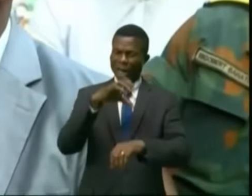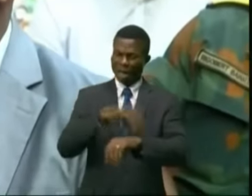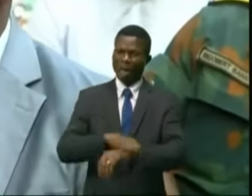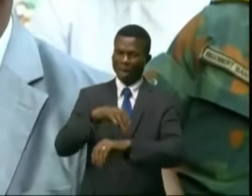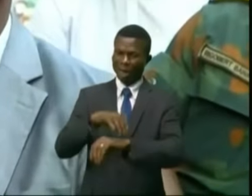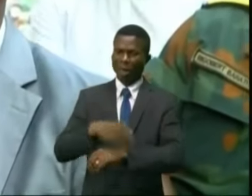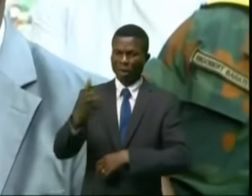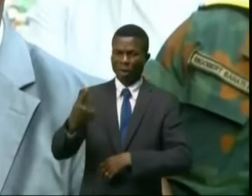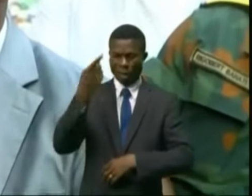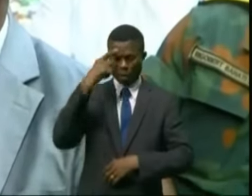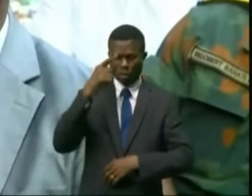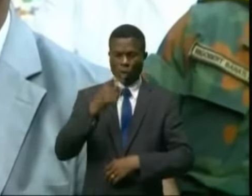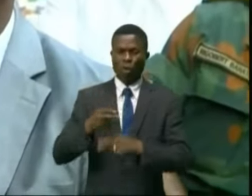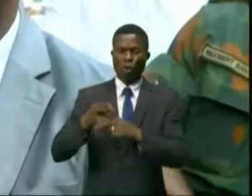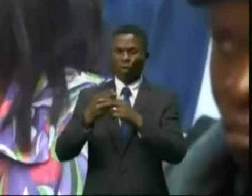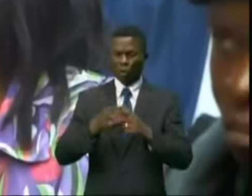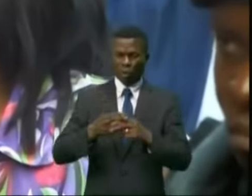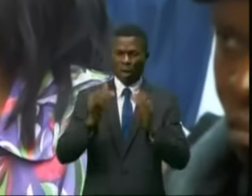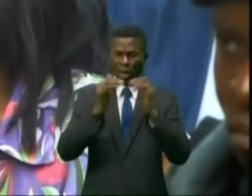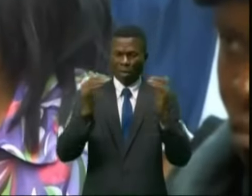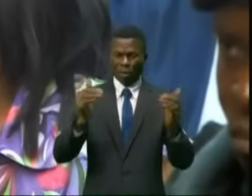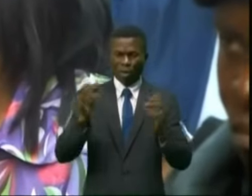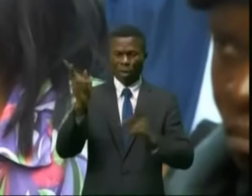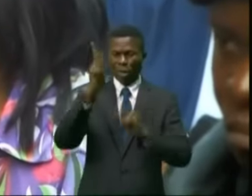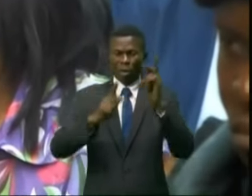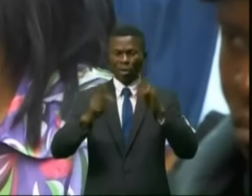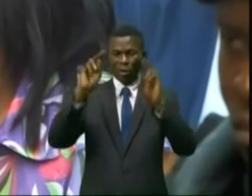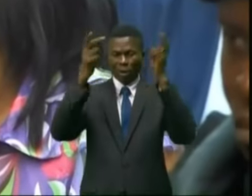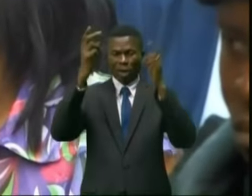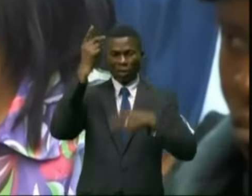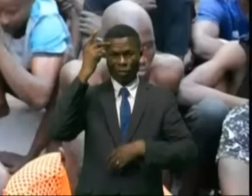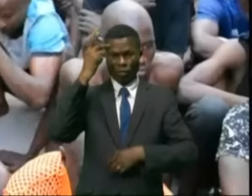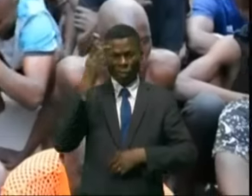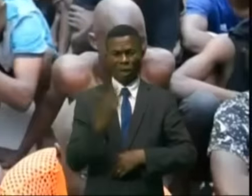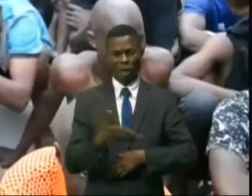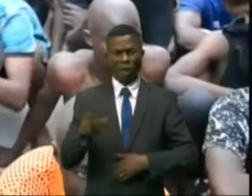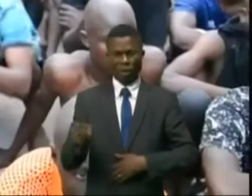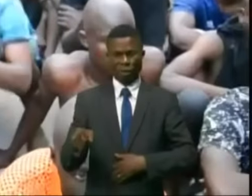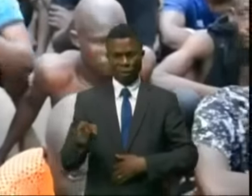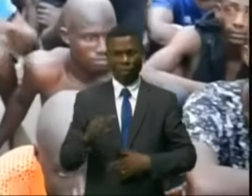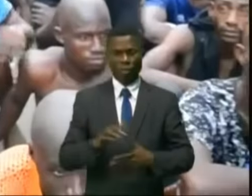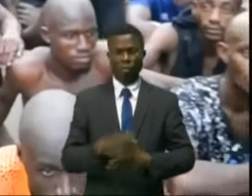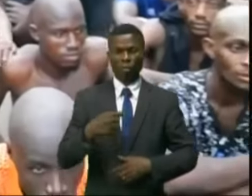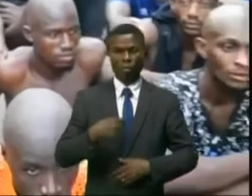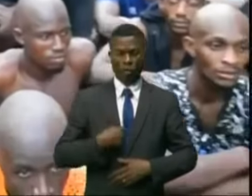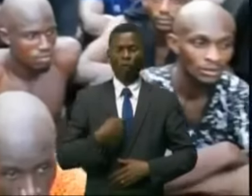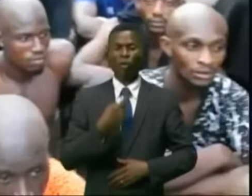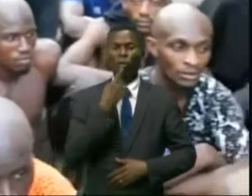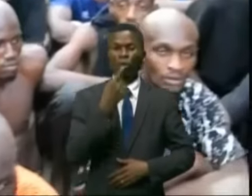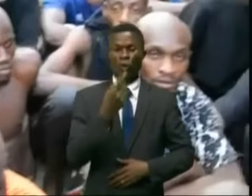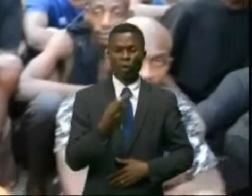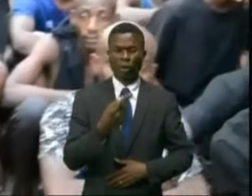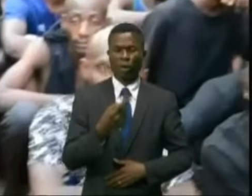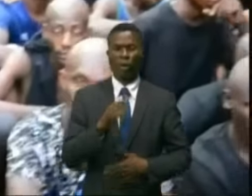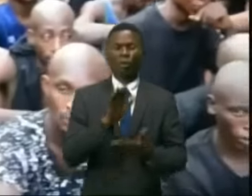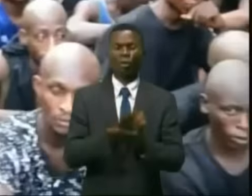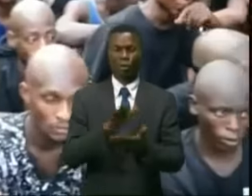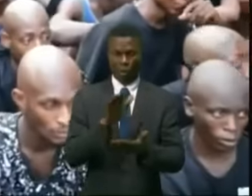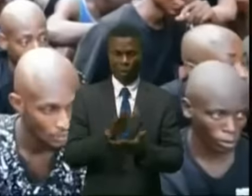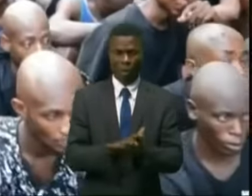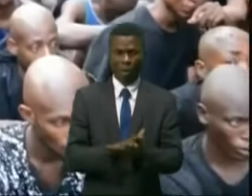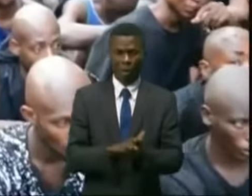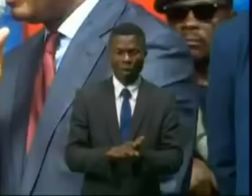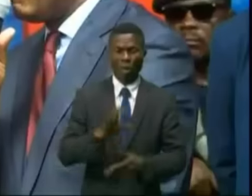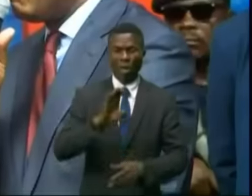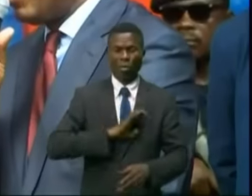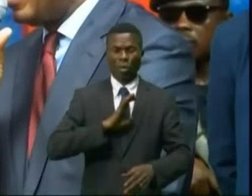pour sécuriser les paisibles citoyens et leurs biens. Je voudrais quand même féliciter la